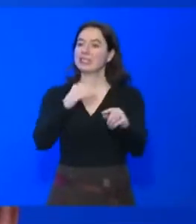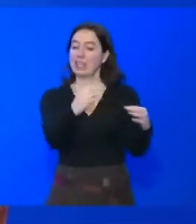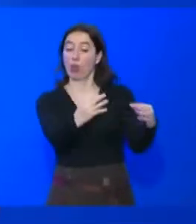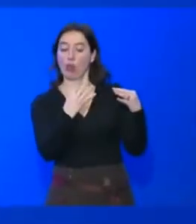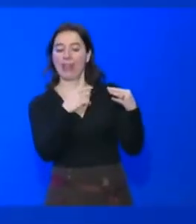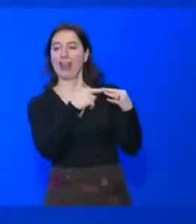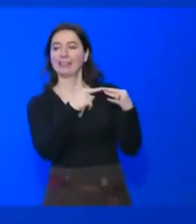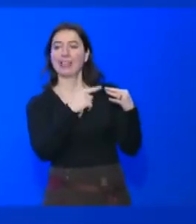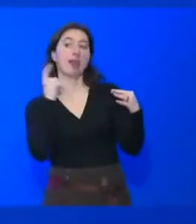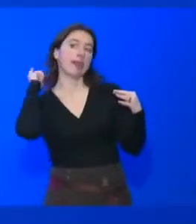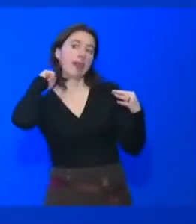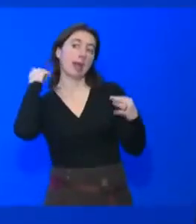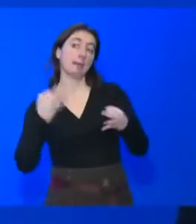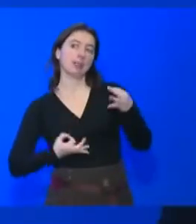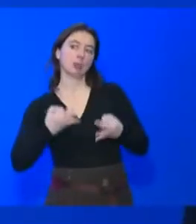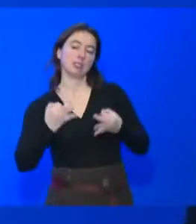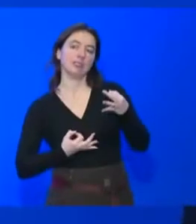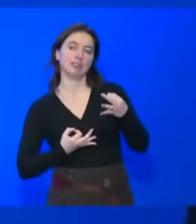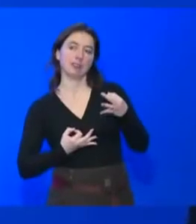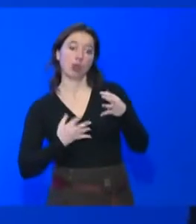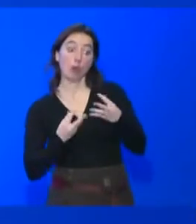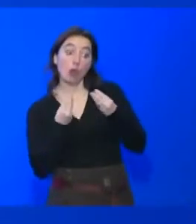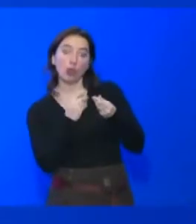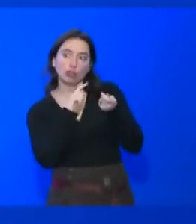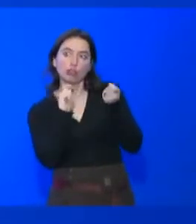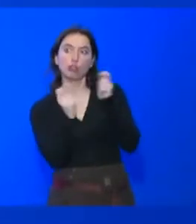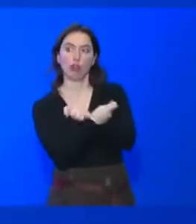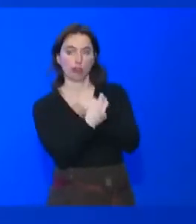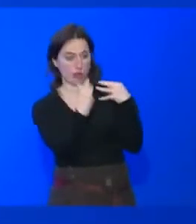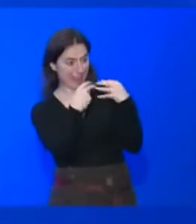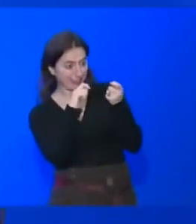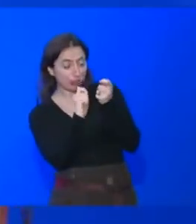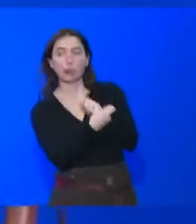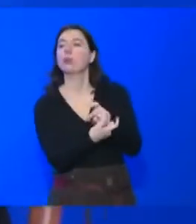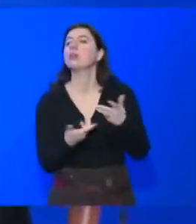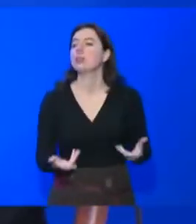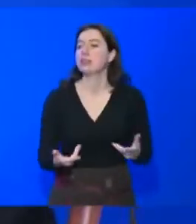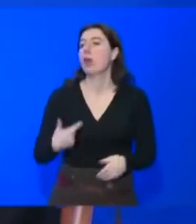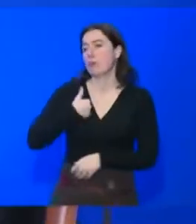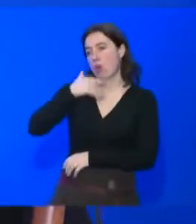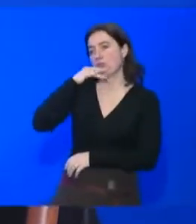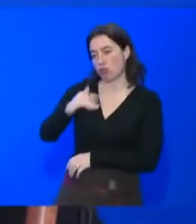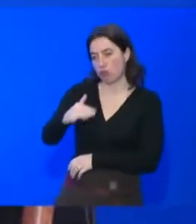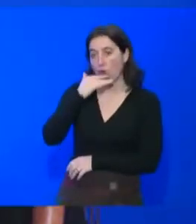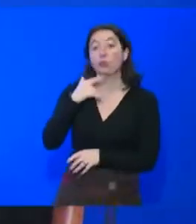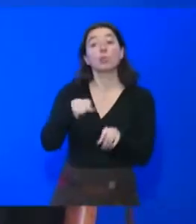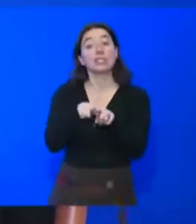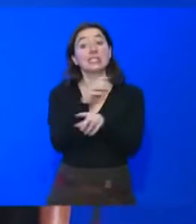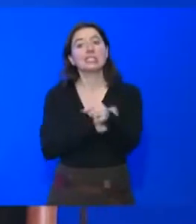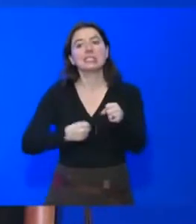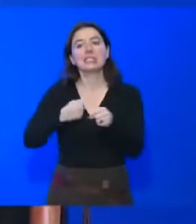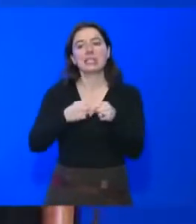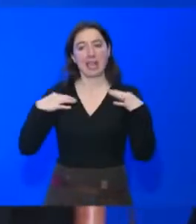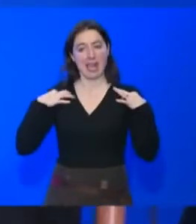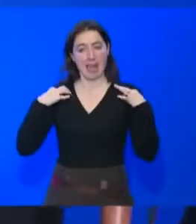le faire changer ? Comment le faire changer ? Eh bien, en plus de chanter, en plus de créer ma collection de mode, parce que ce que je porte,